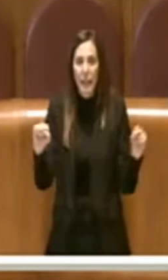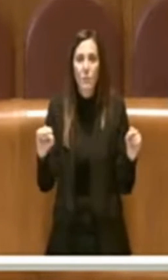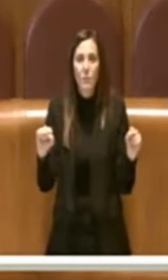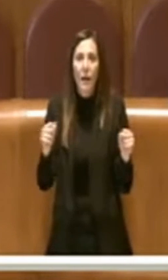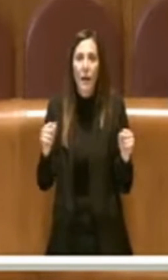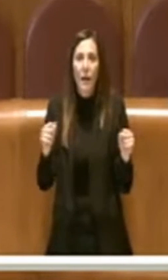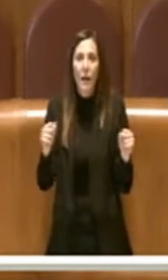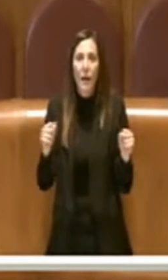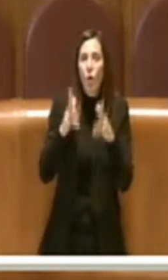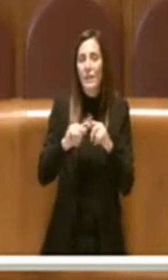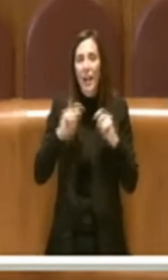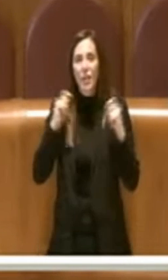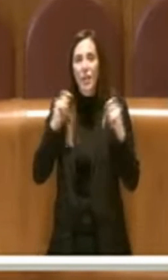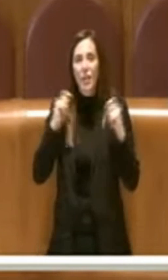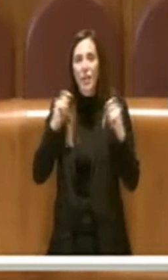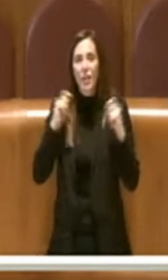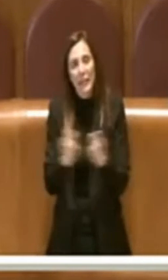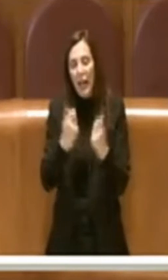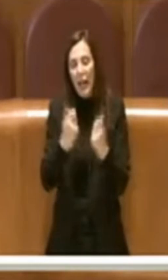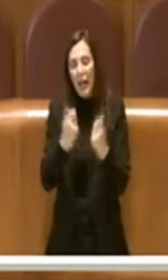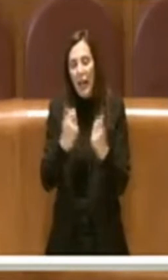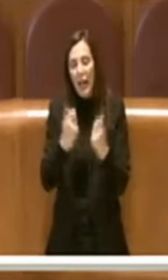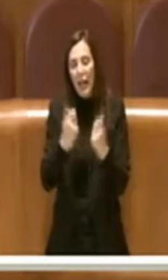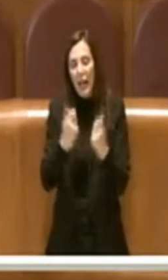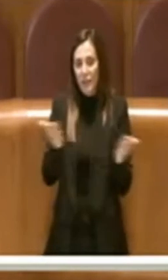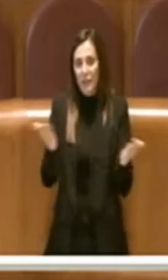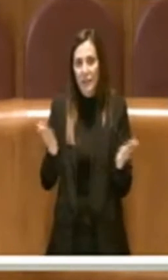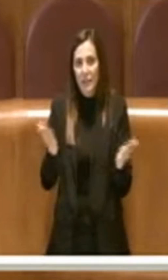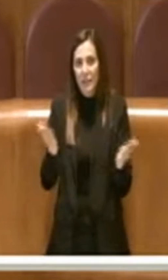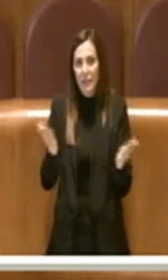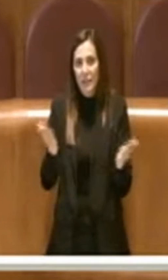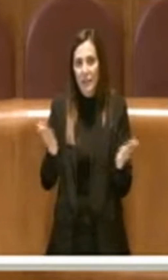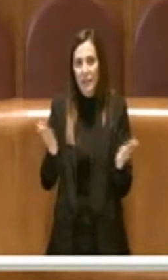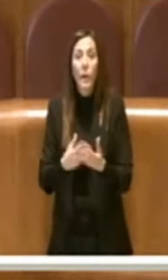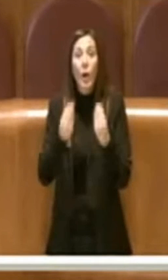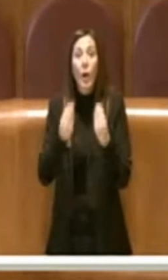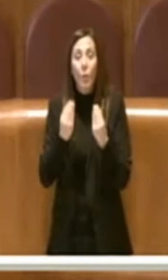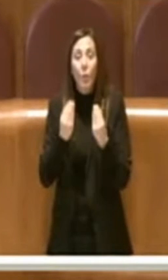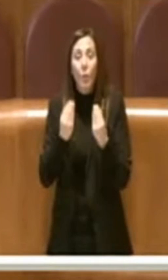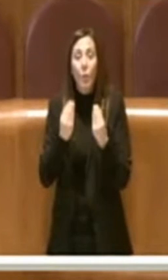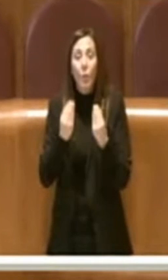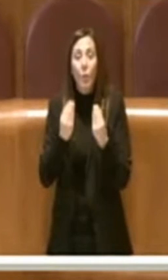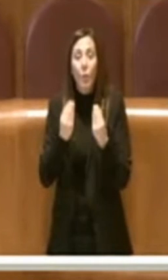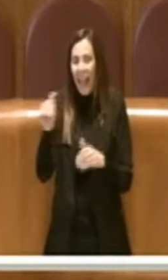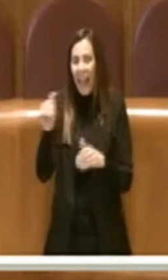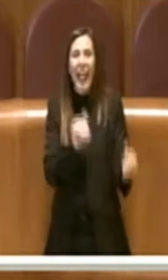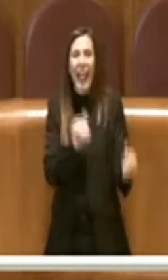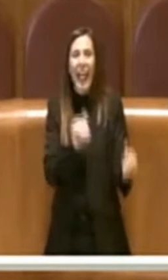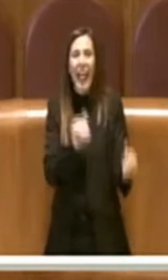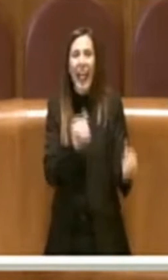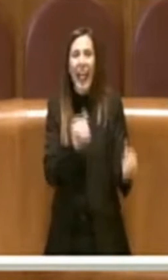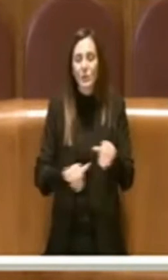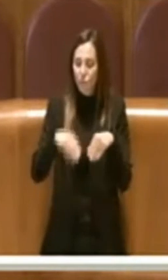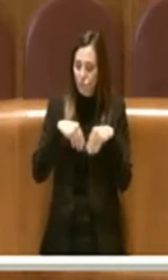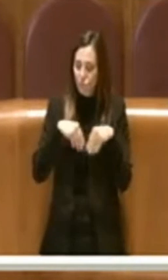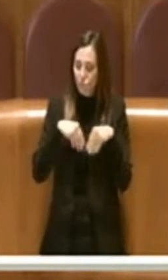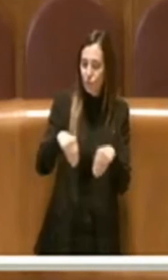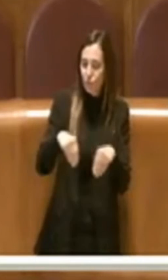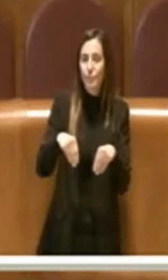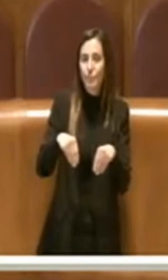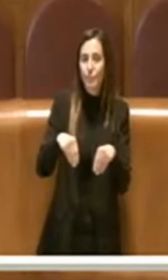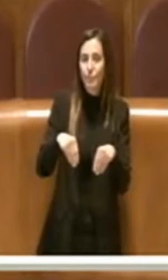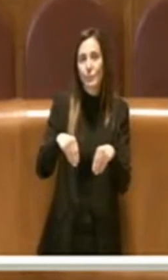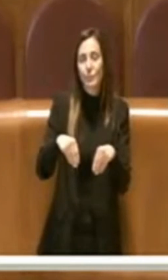la volontà generale, volontà dei cittadini o quando ci si presenta alle elezioni ci si